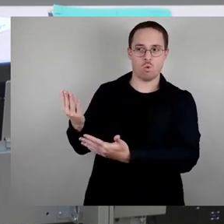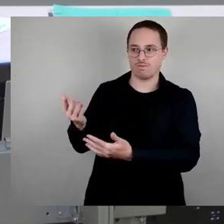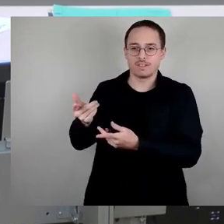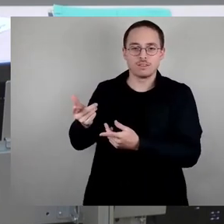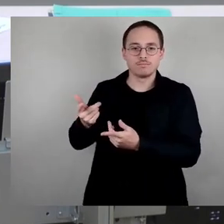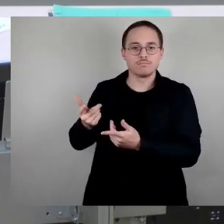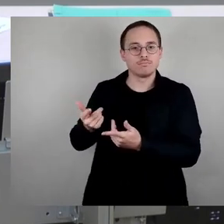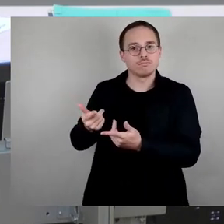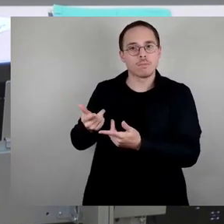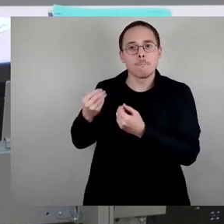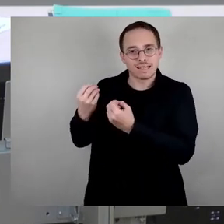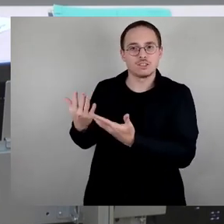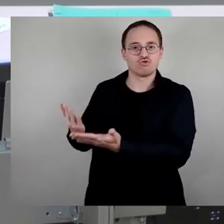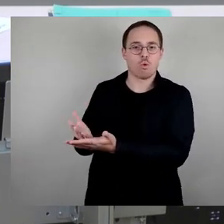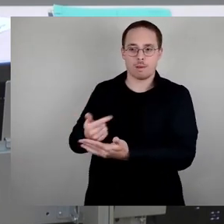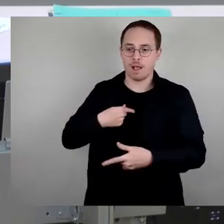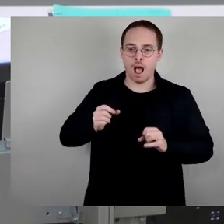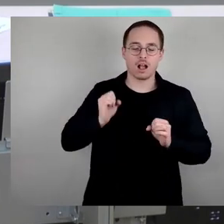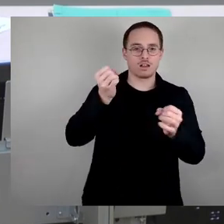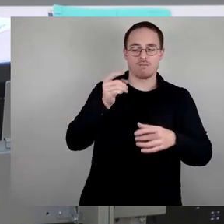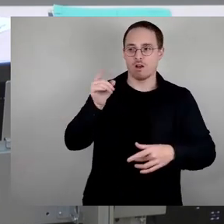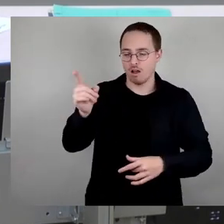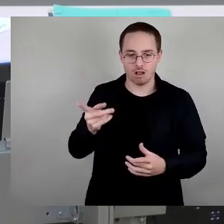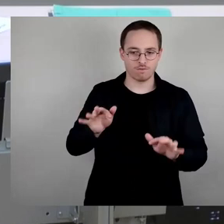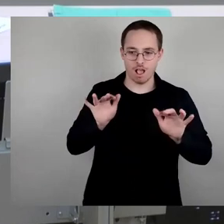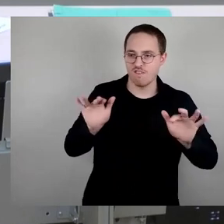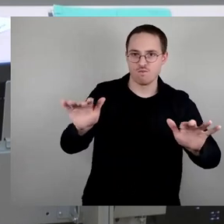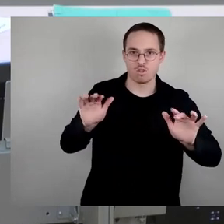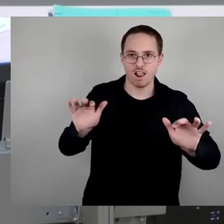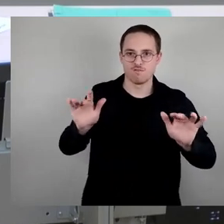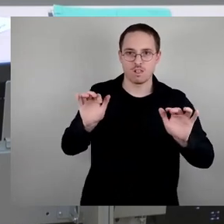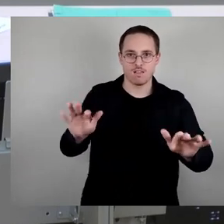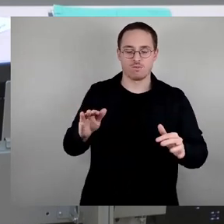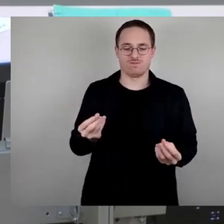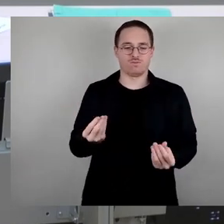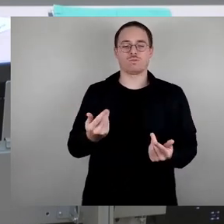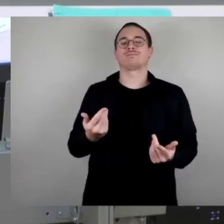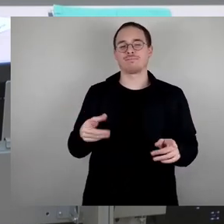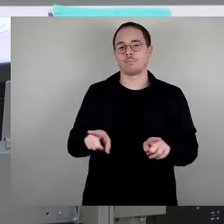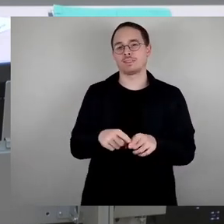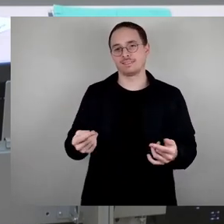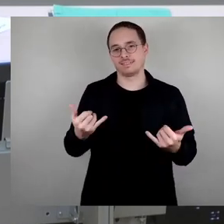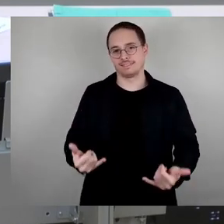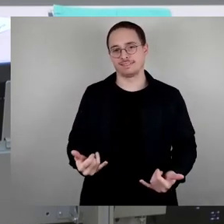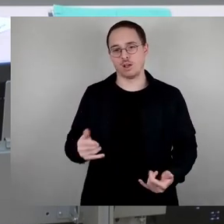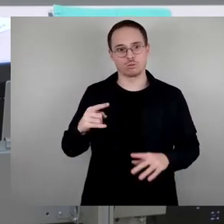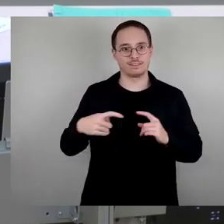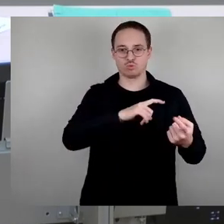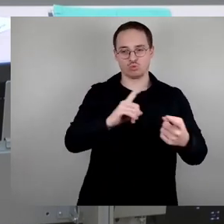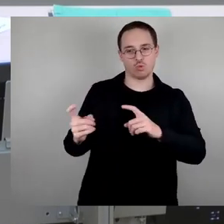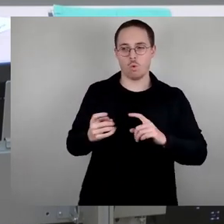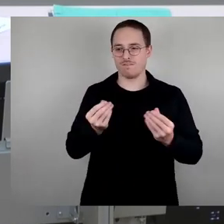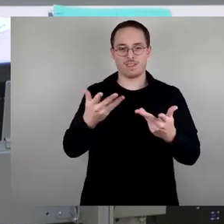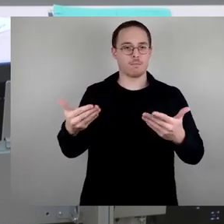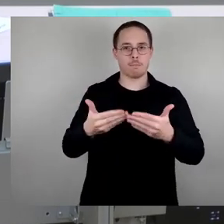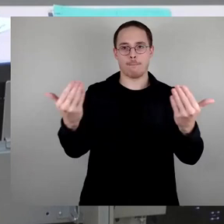Wenn wir das tun, dann sind wir in diesem Dilemma, in dem wir uns jetzt gerade befinden und in dem auch ein Stück weit die ganze Diskussion hier läuft. Wir werden